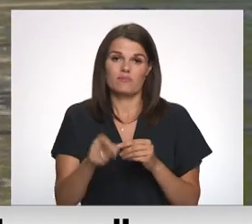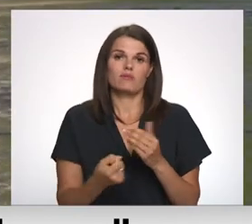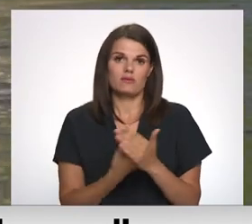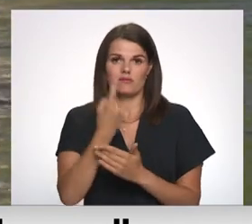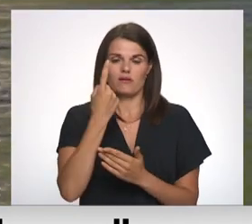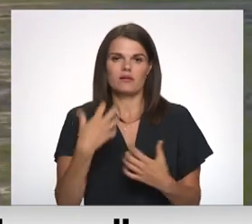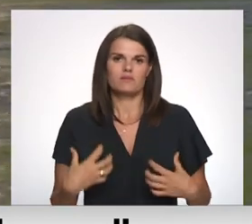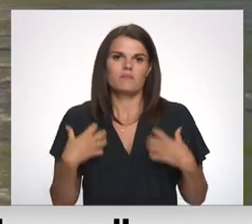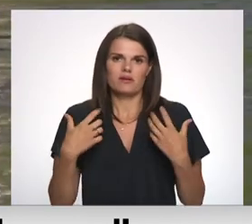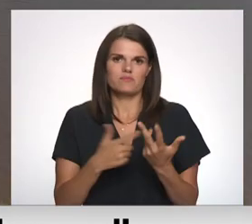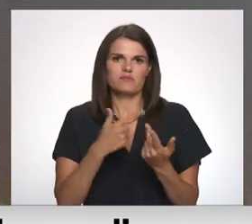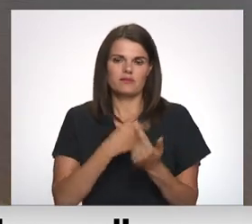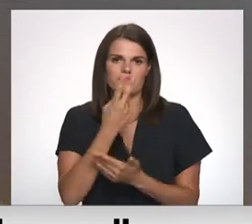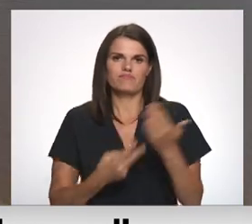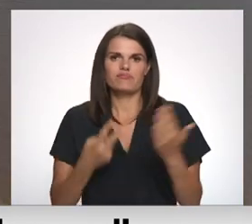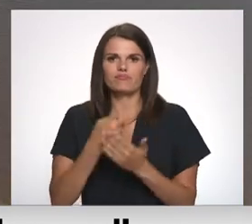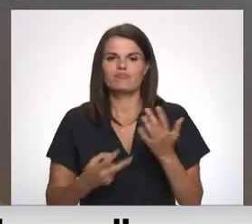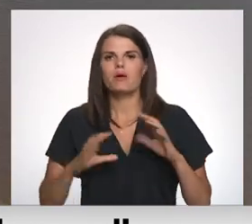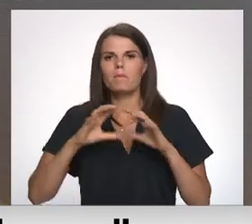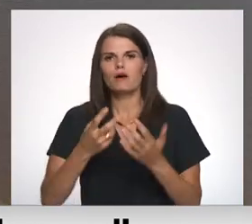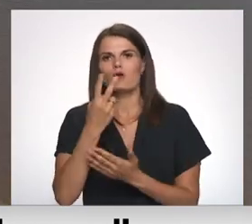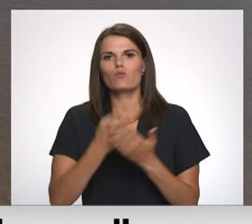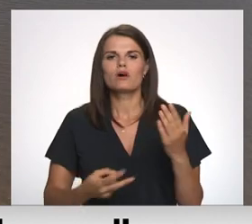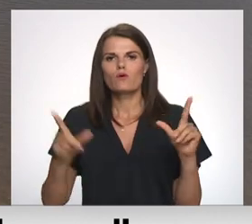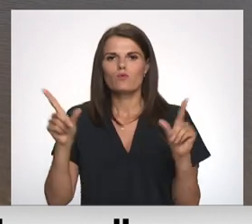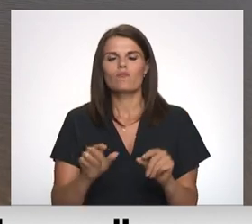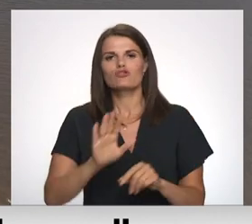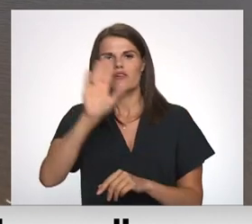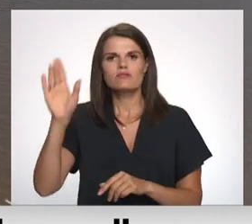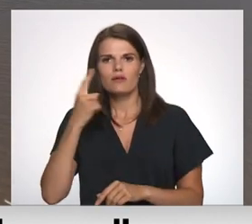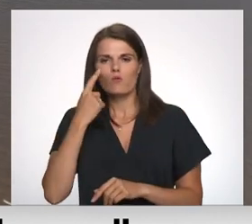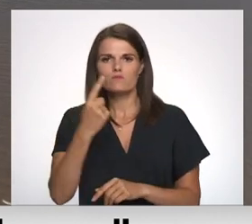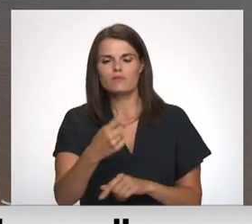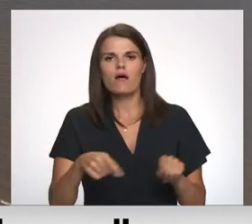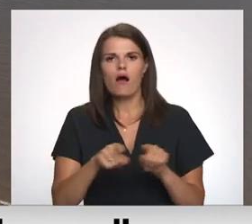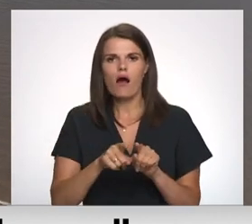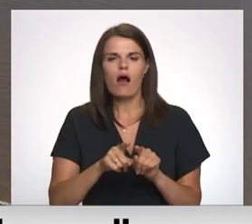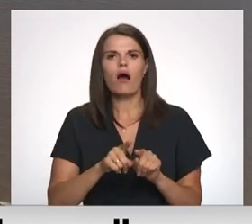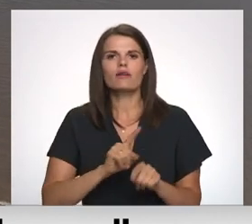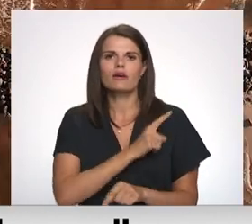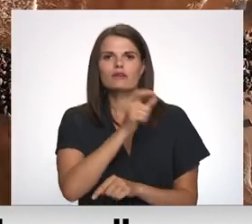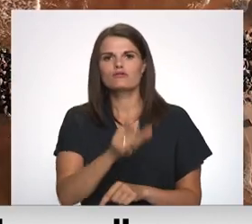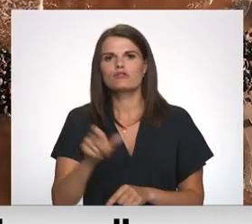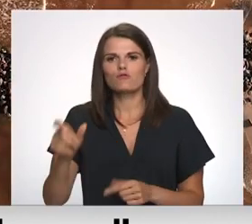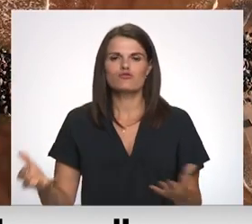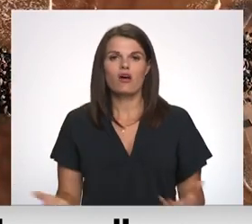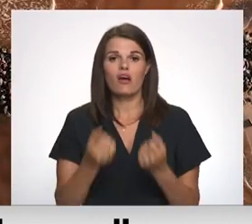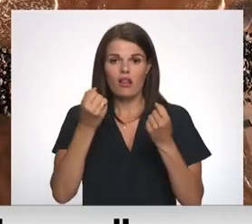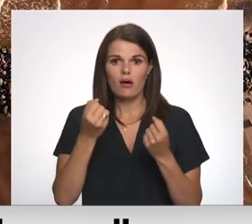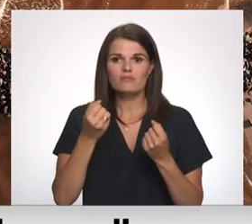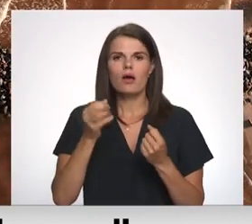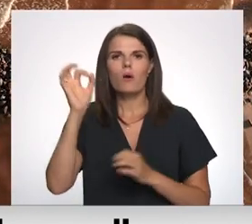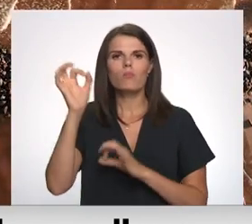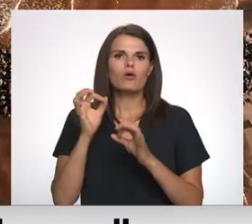šo traģisko statistiku. Pasaules noslīgšanas novēršanas dienā uzmanību pievērš arī cietušo glābšanai. Lai arī varbūtība